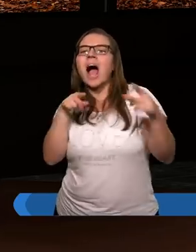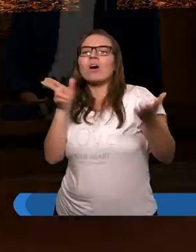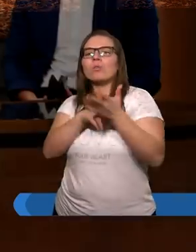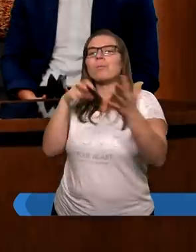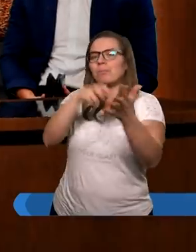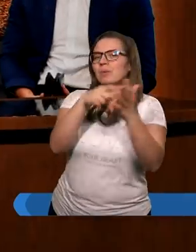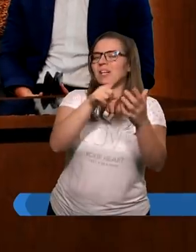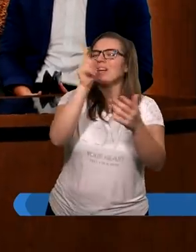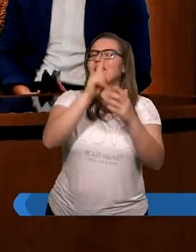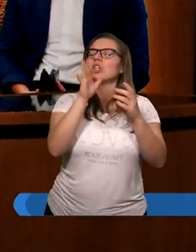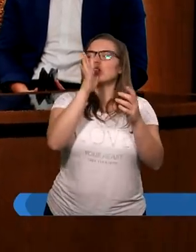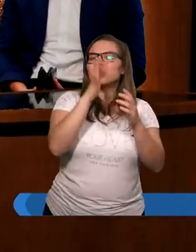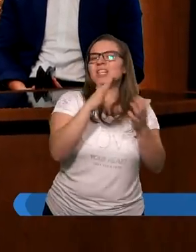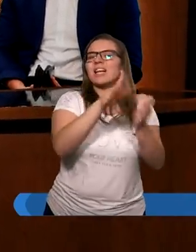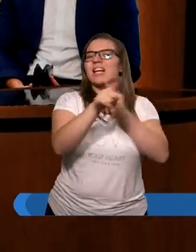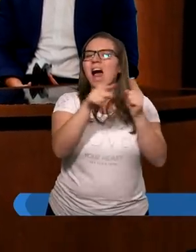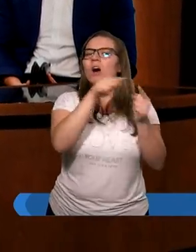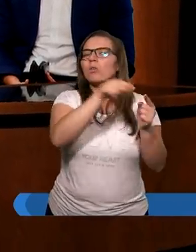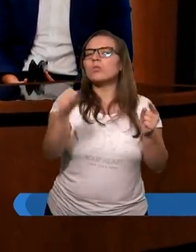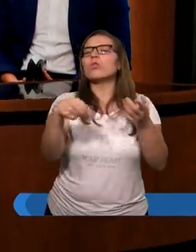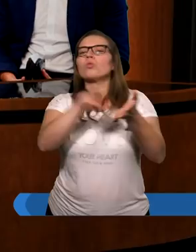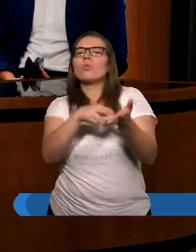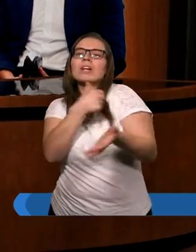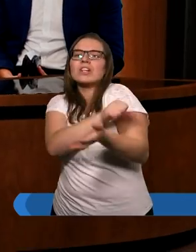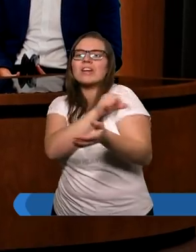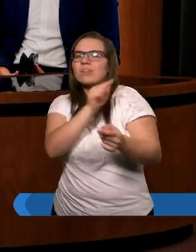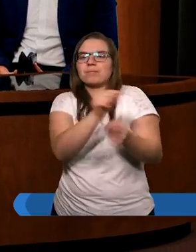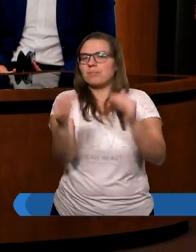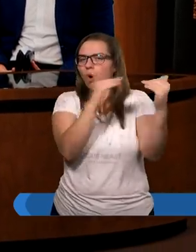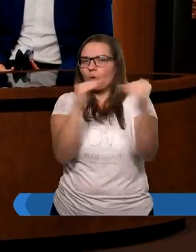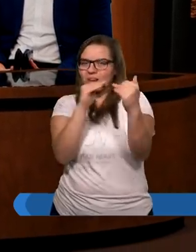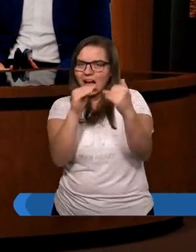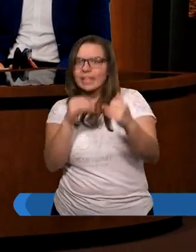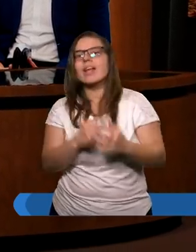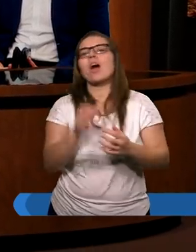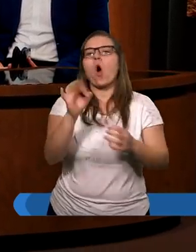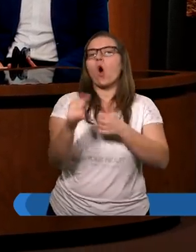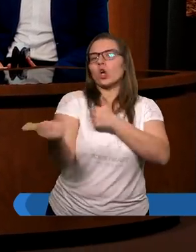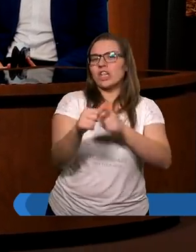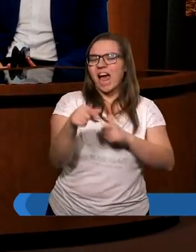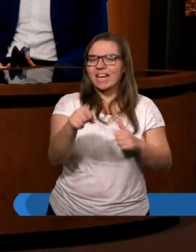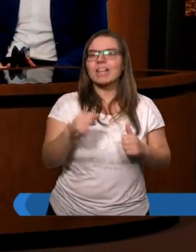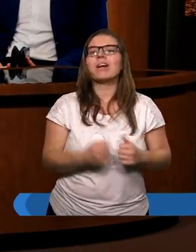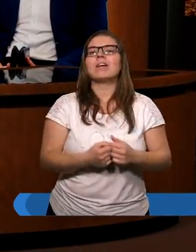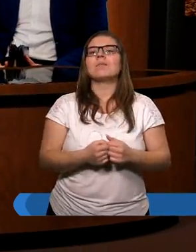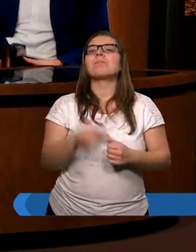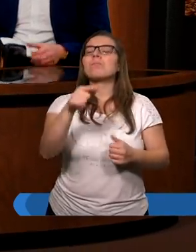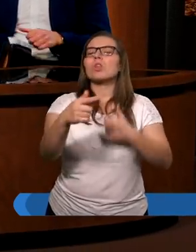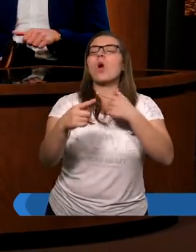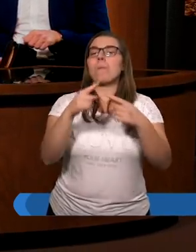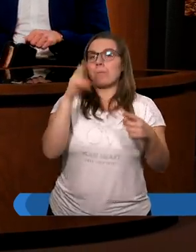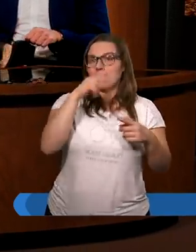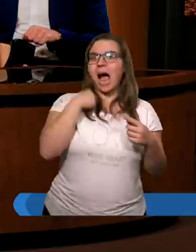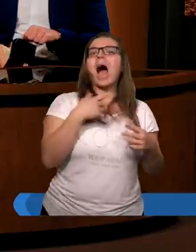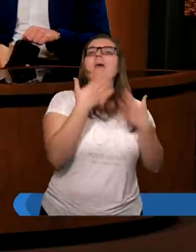fizyczny Żydzi, na znaku, który mają chrześcijanie. I każdy, który się opowiedział za